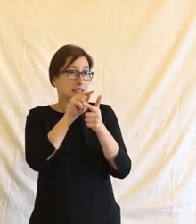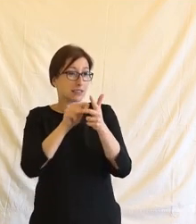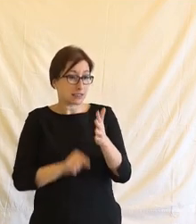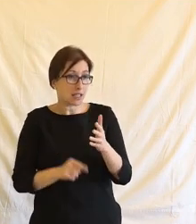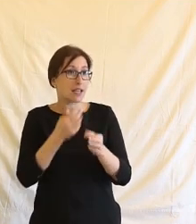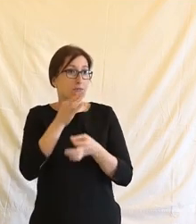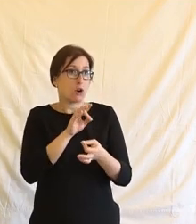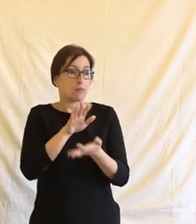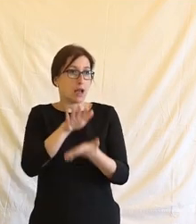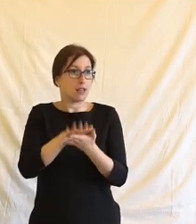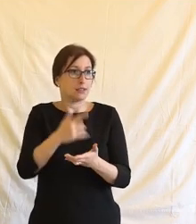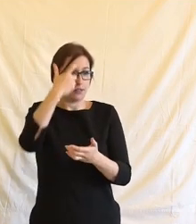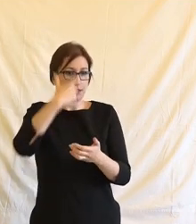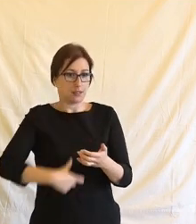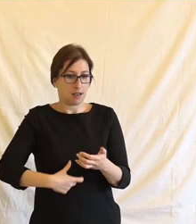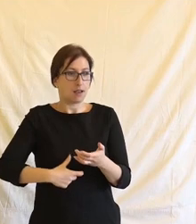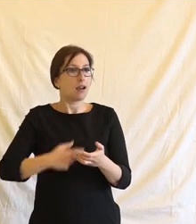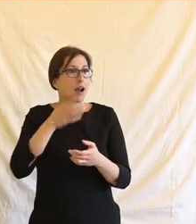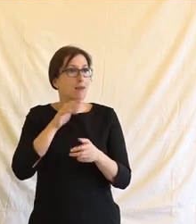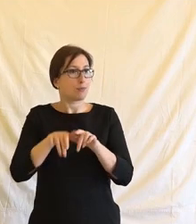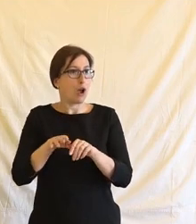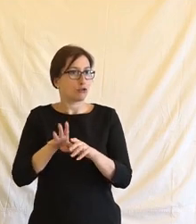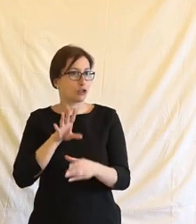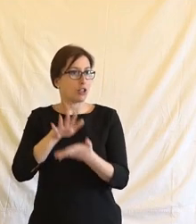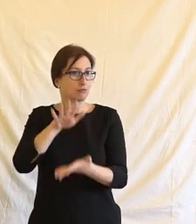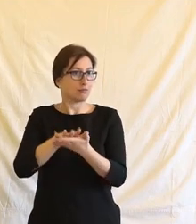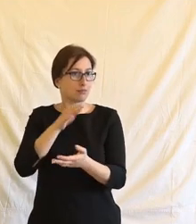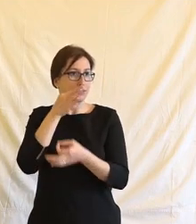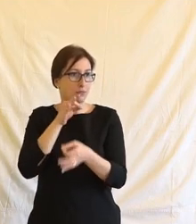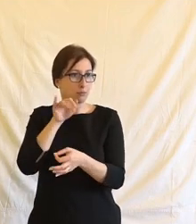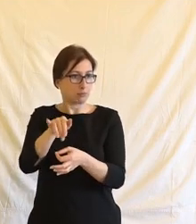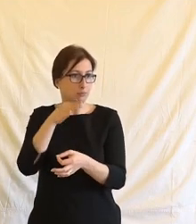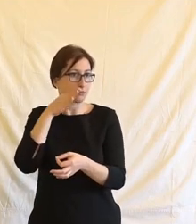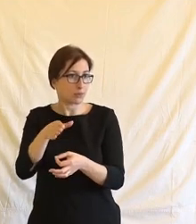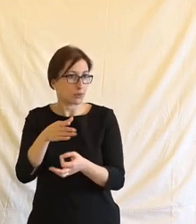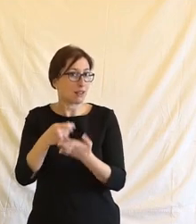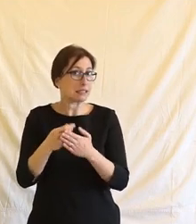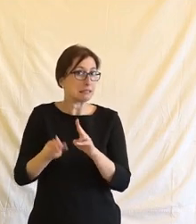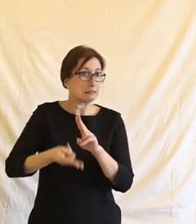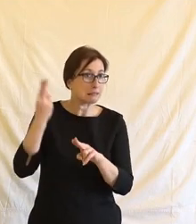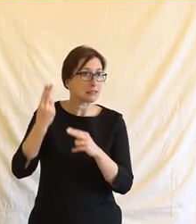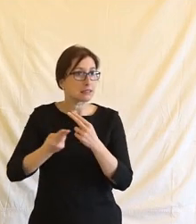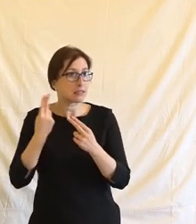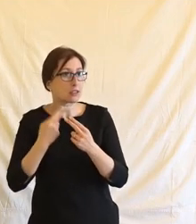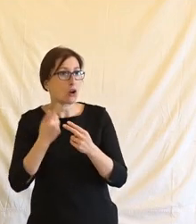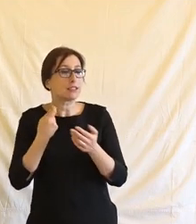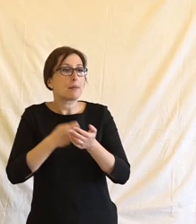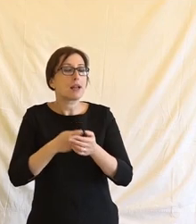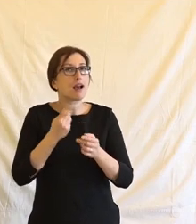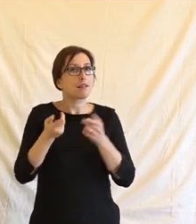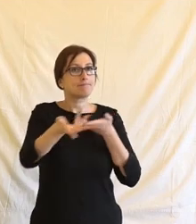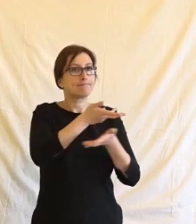údajů. Takže myslím, že tady stojíme na Prahu velmi těžkých debat o tom, do jaké míry vlastně povolíme nebo